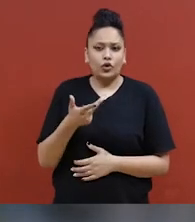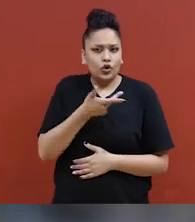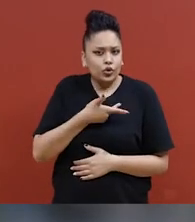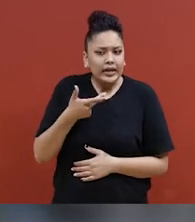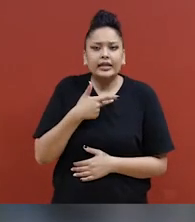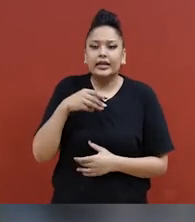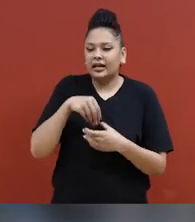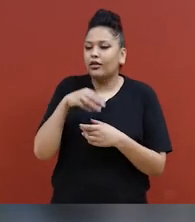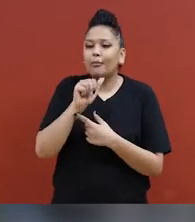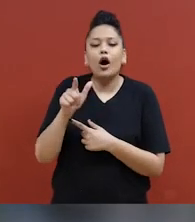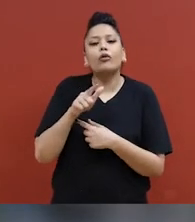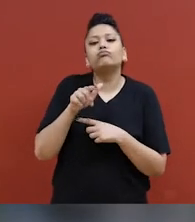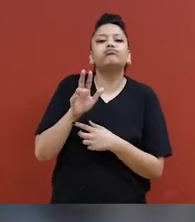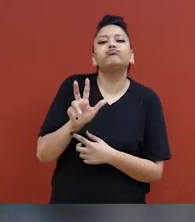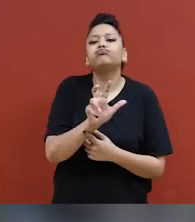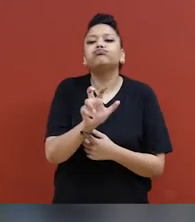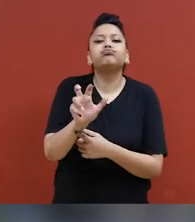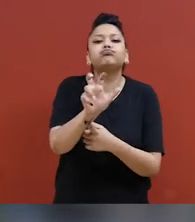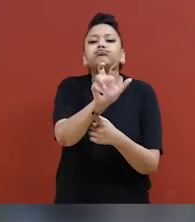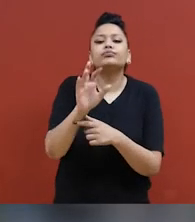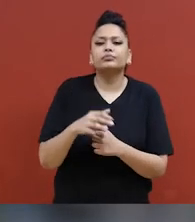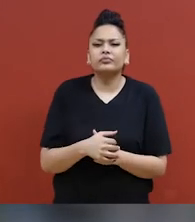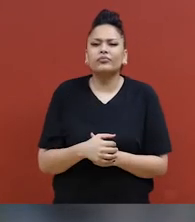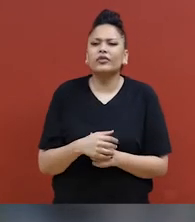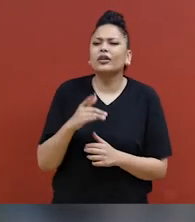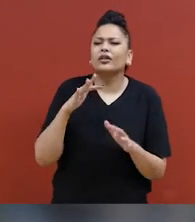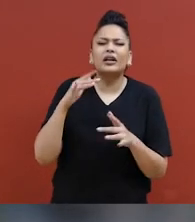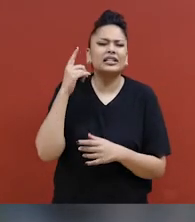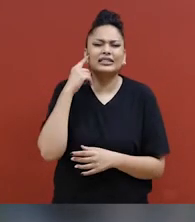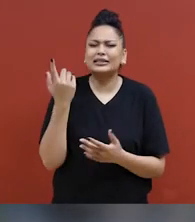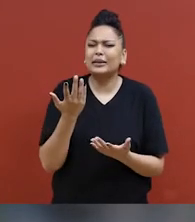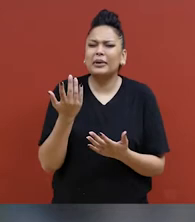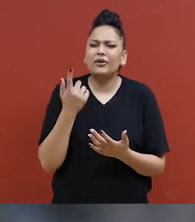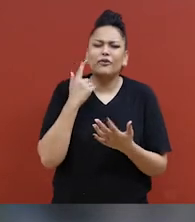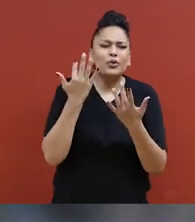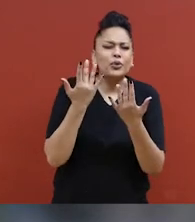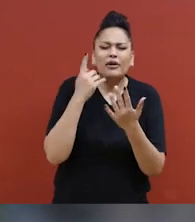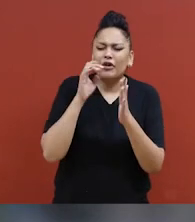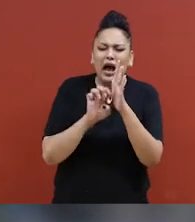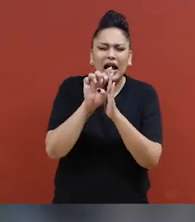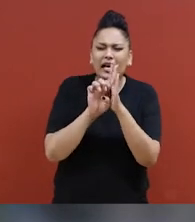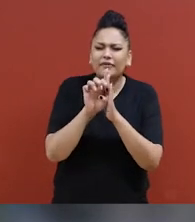'époque, moi aussi. On était dans le centre commercial et on attendait l'ascenseur.